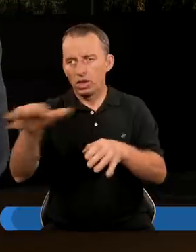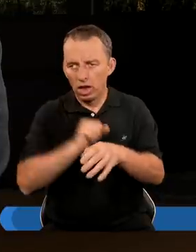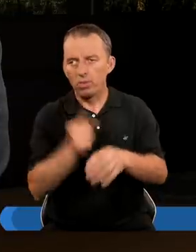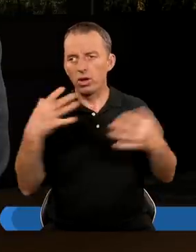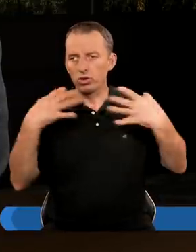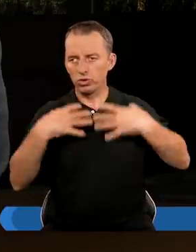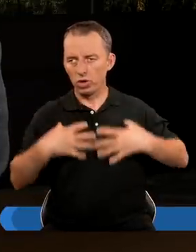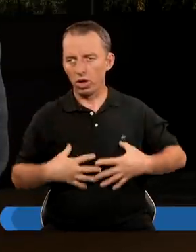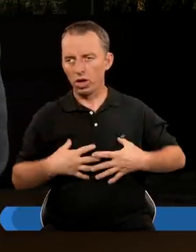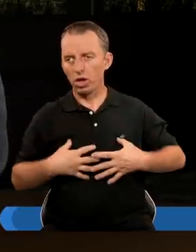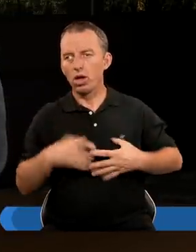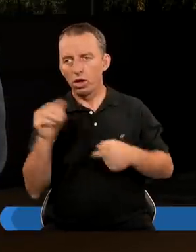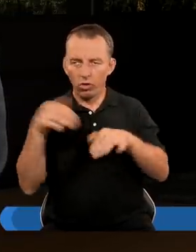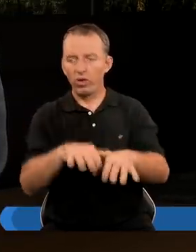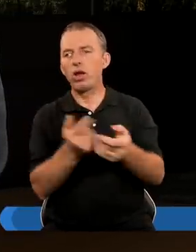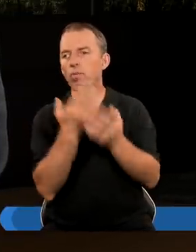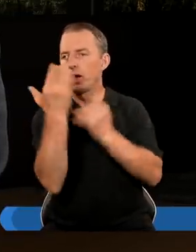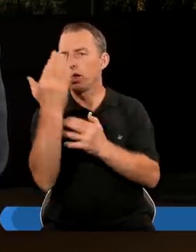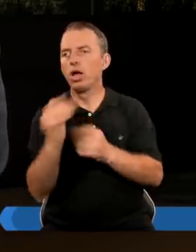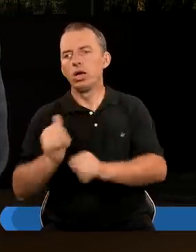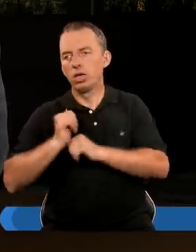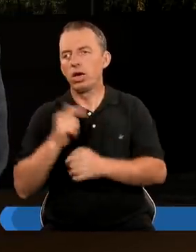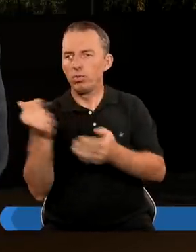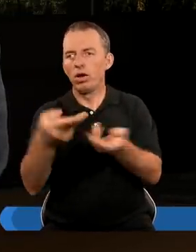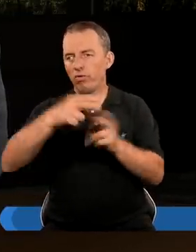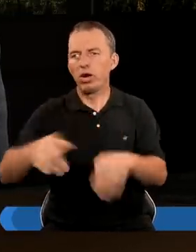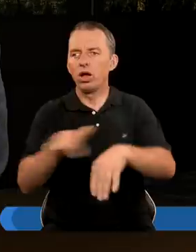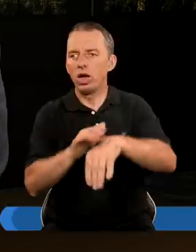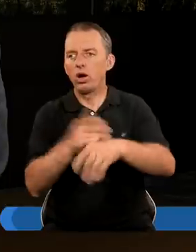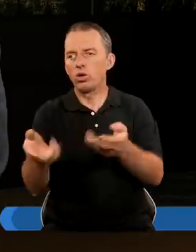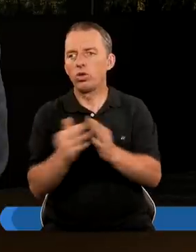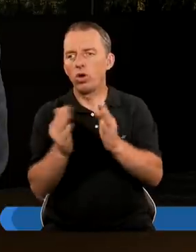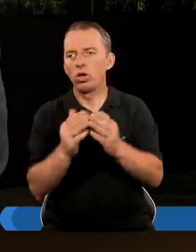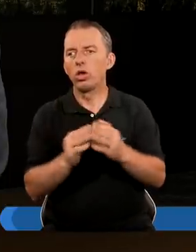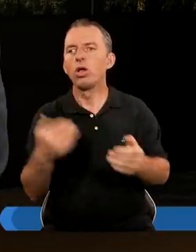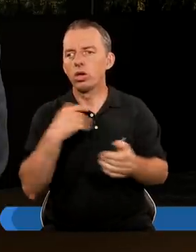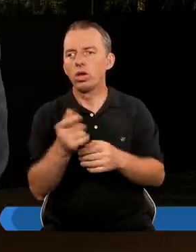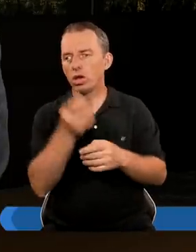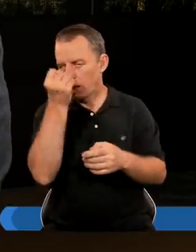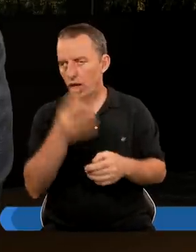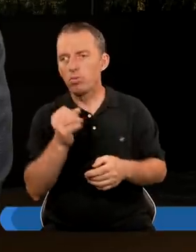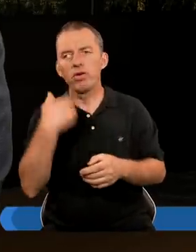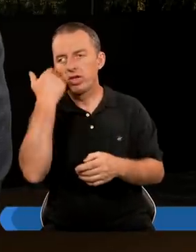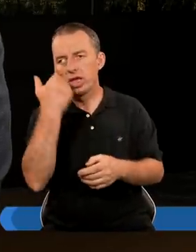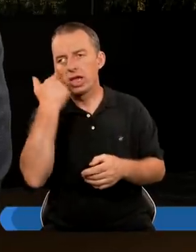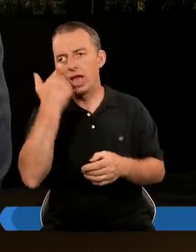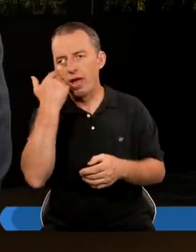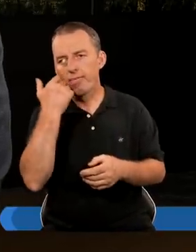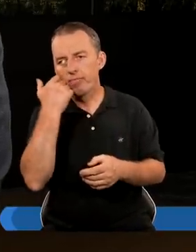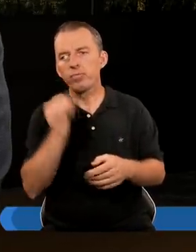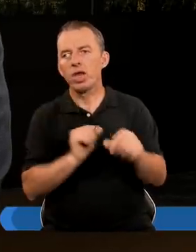Zabierano mu jego szaty Chowano lub palono A strażnik musiał wracać Nago do domu I był okryty hańbą i wstydem